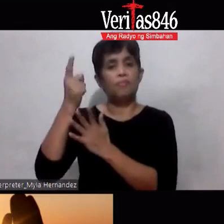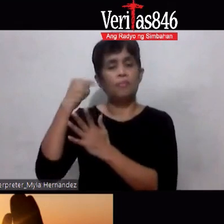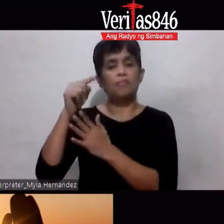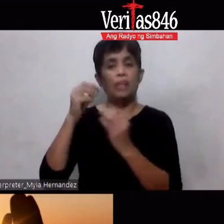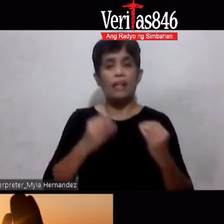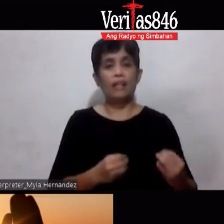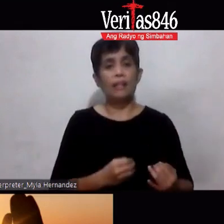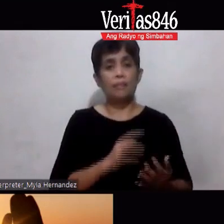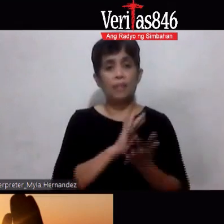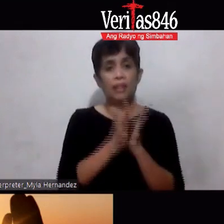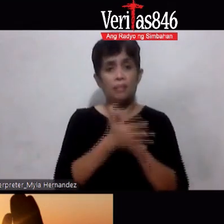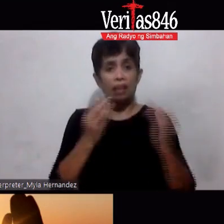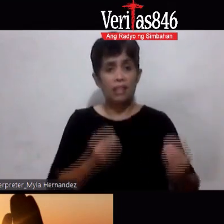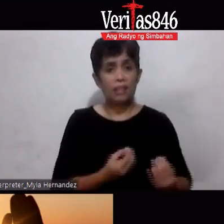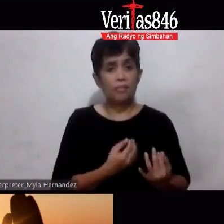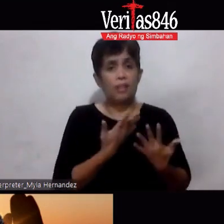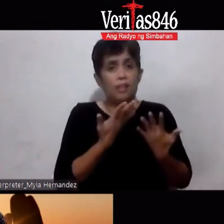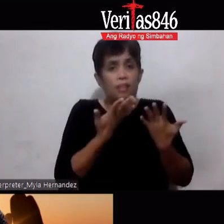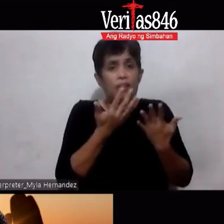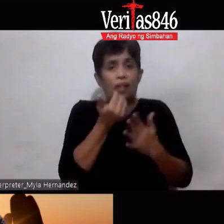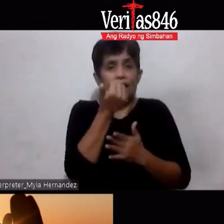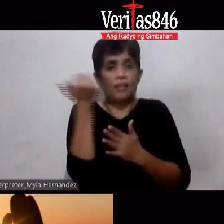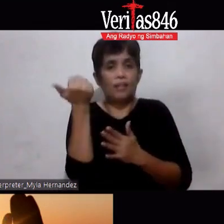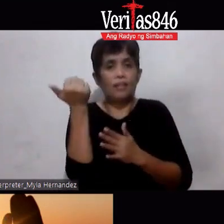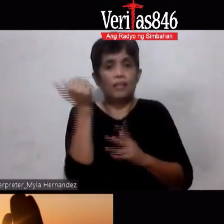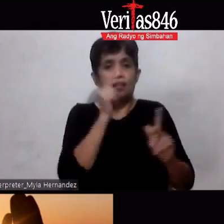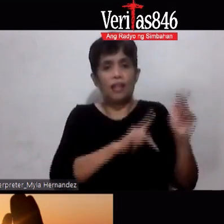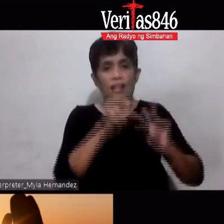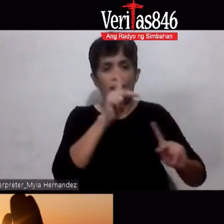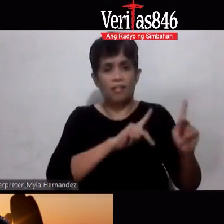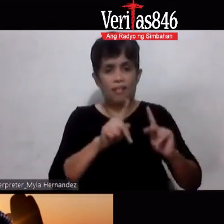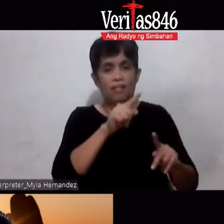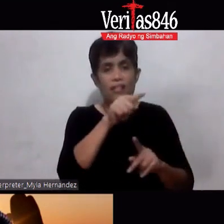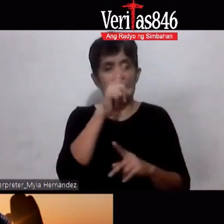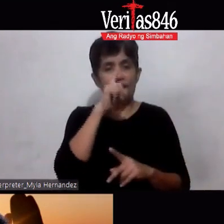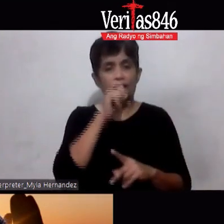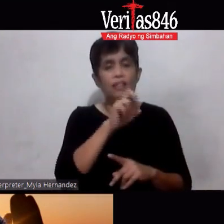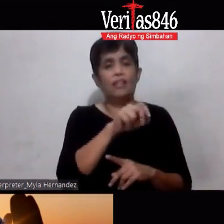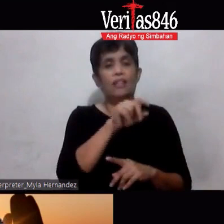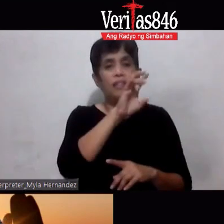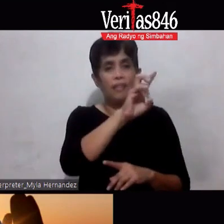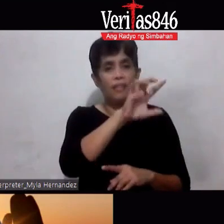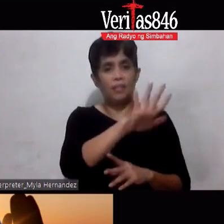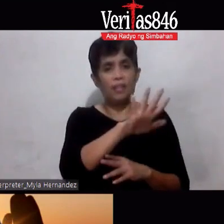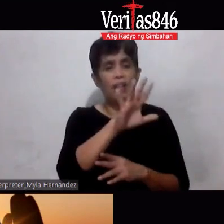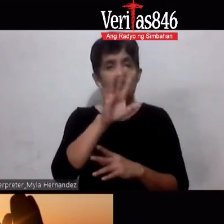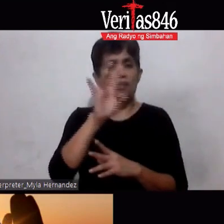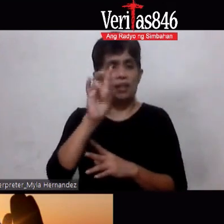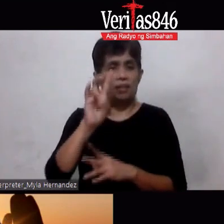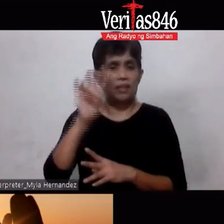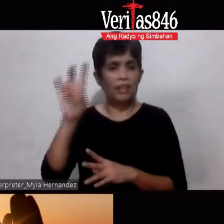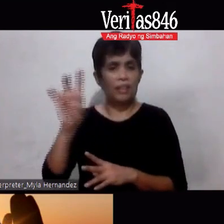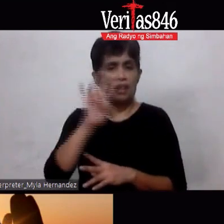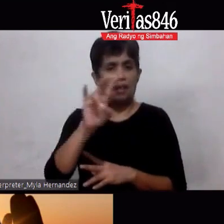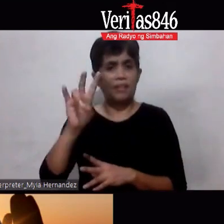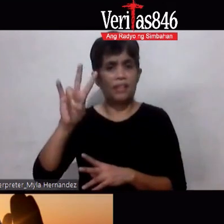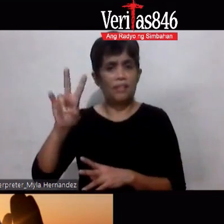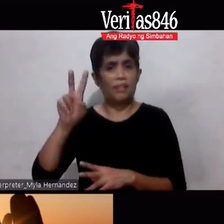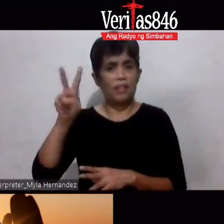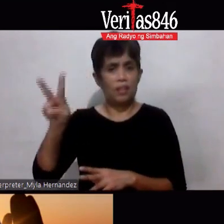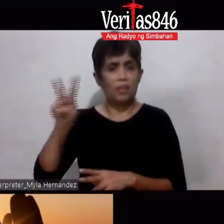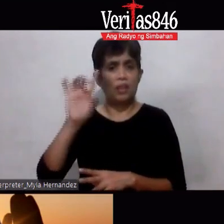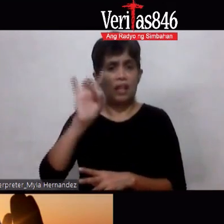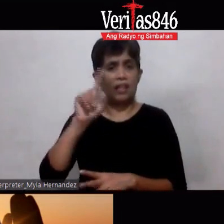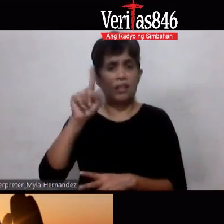inspirasyon kayo sa ibang mga tao na nakakaidad 75 77 72 81